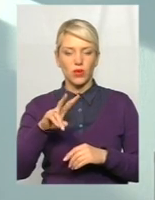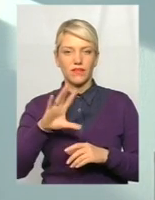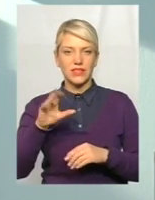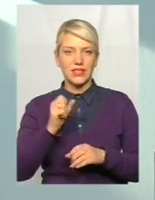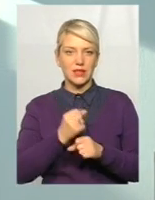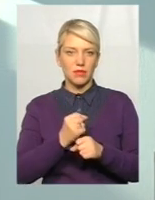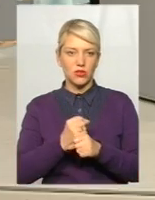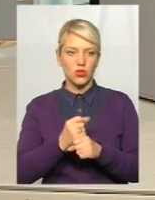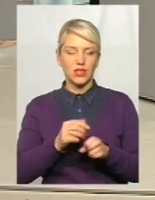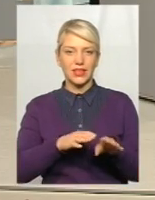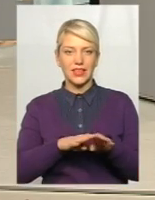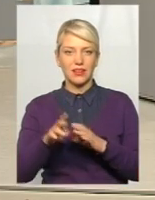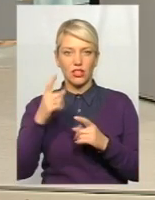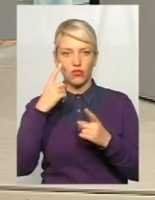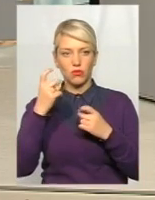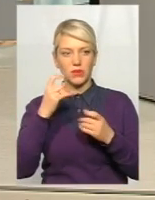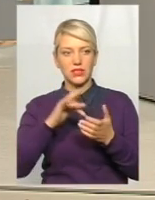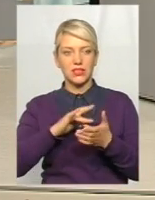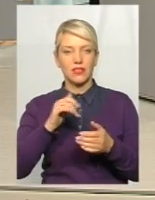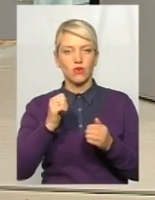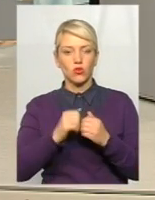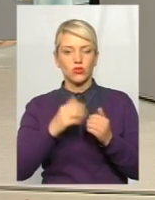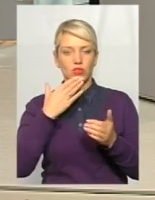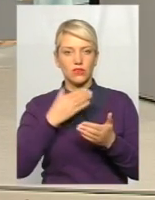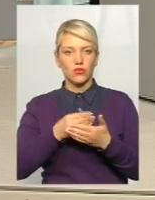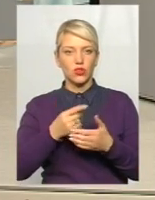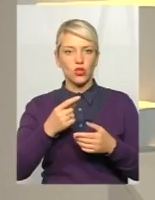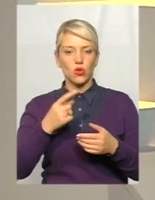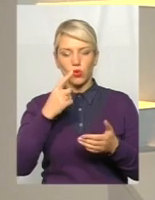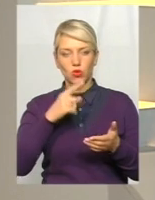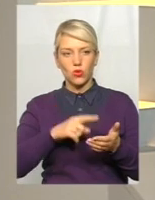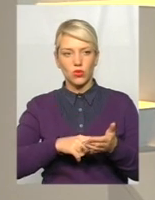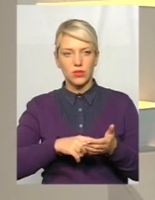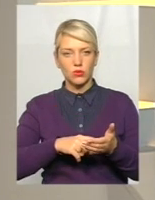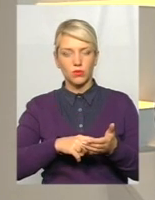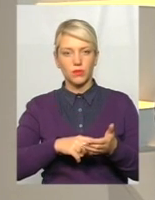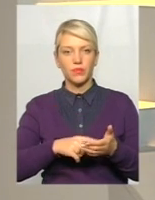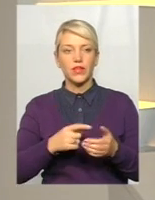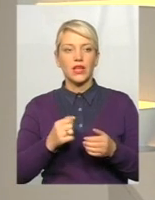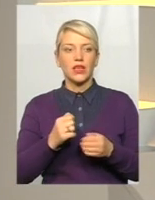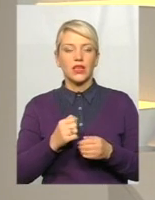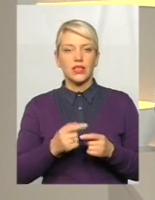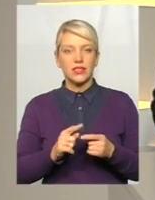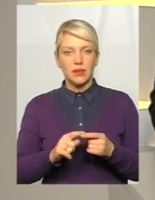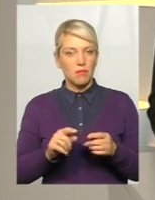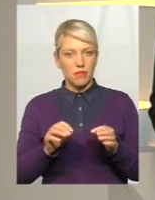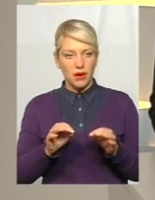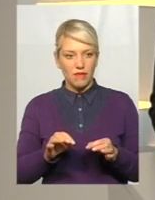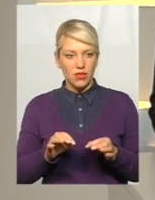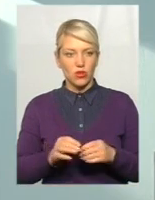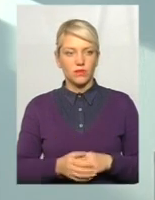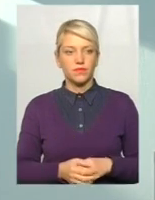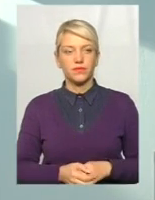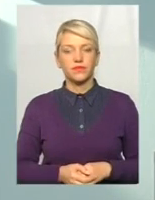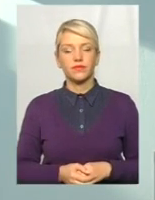інформаційний центр. Але в кожного є свій доступ, і кожен бачить тільки ту інформацію, яку йому дозволили бачити. Абсолютно правильно. Ту інформацію, яку йому дозволили, то йому